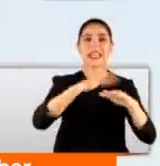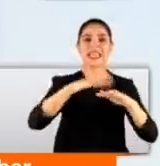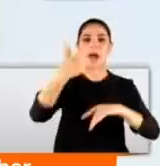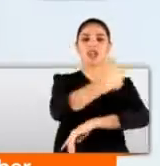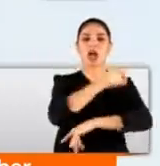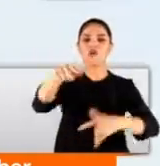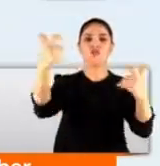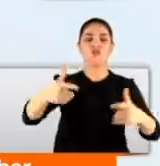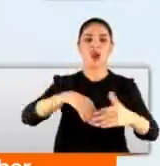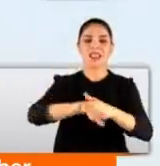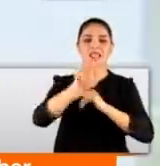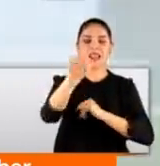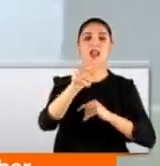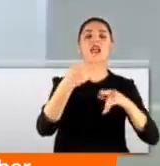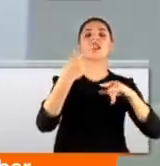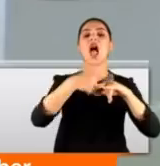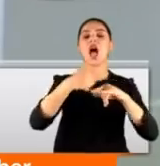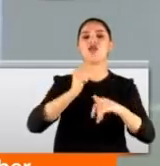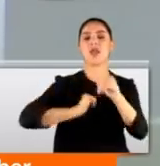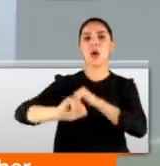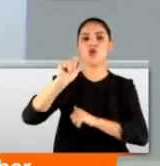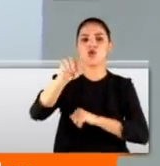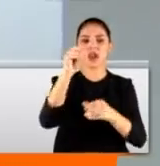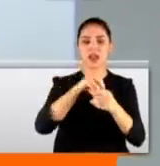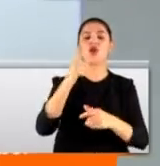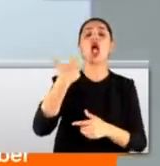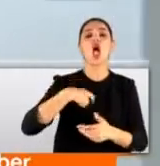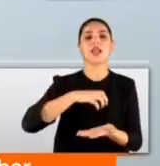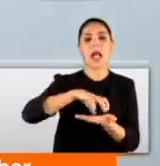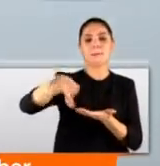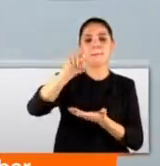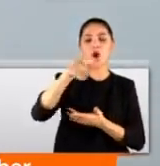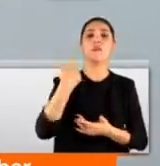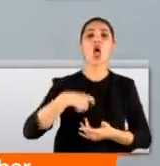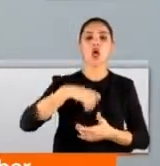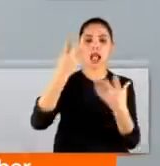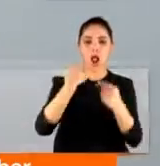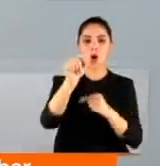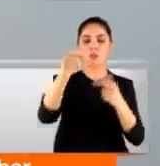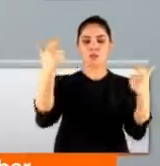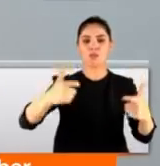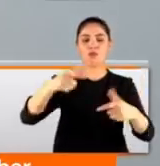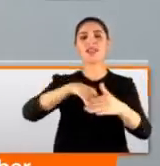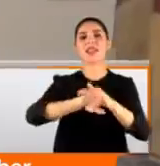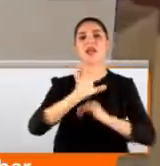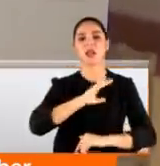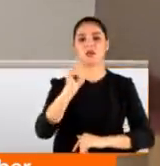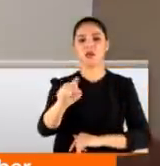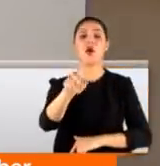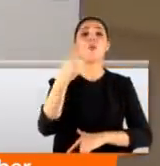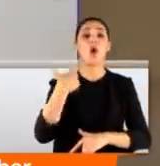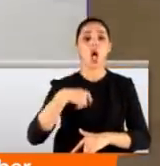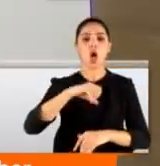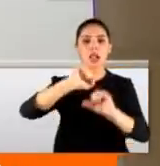burada saklanıyor. Hacettepe Üniversitesi bünyesinde özel bir bölmede ve özel olarak bu noktada saklanıyor. Bu